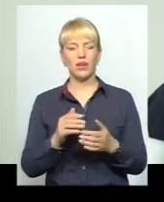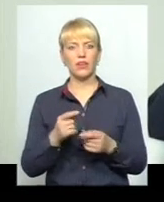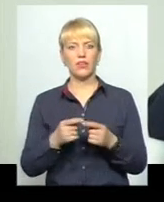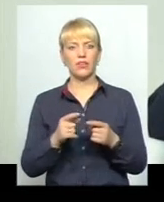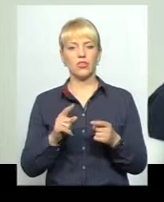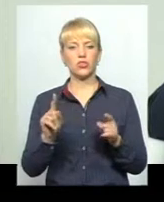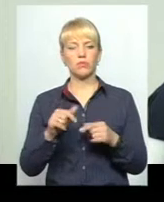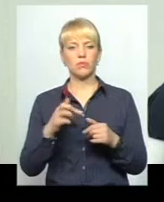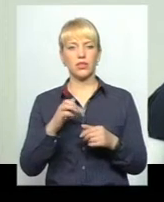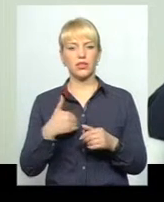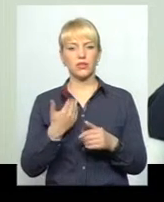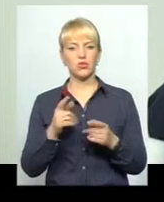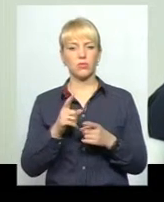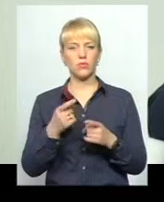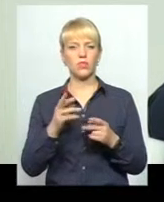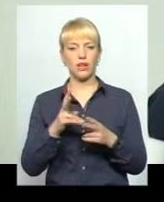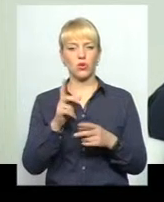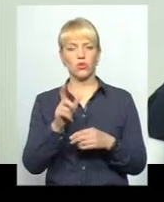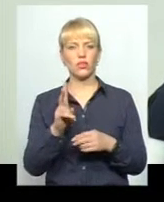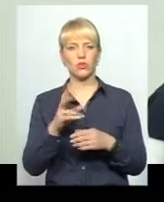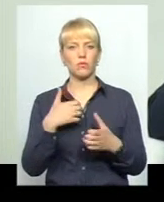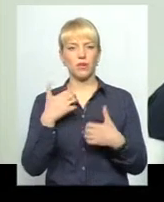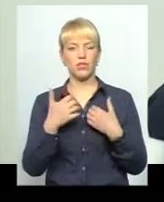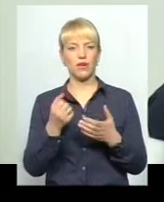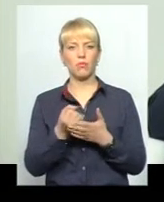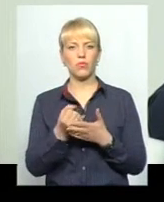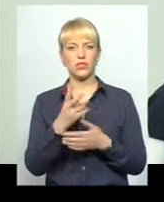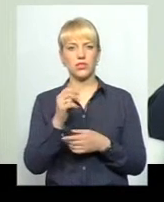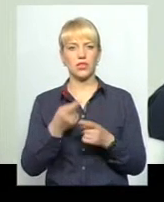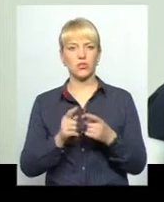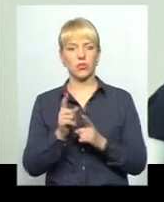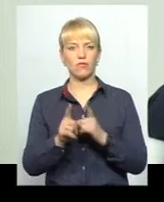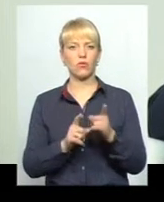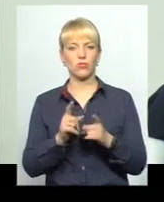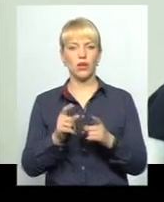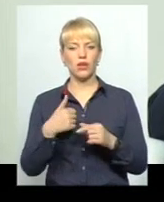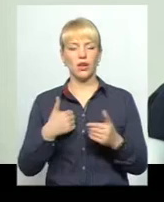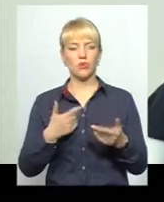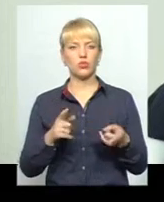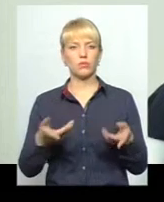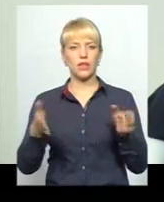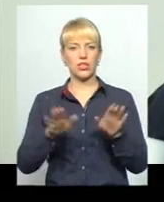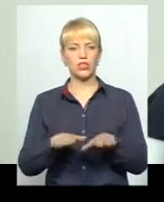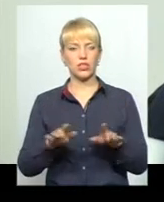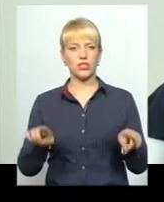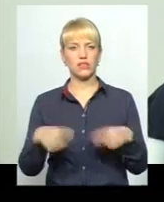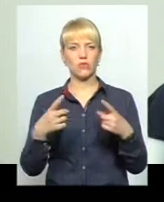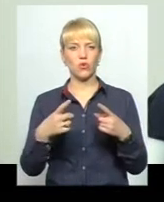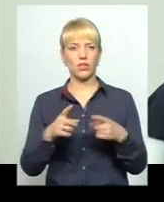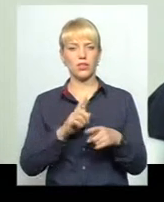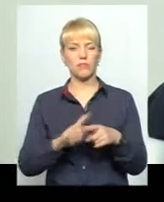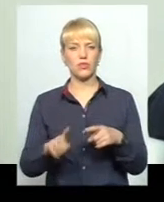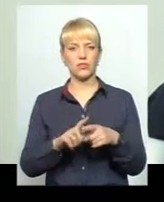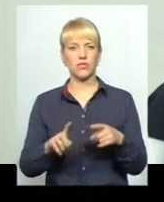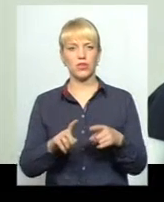яка і переживає, і бореться за цю реформу? Я хочу, щоб ми завершили створення максимально швидко